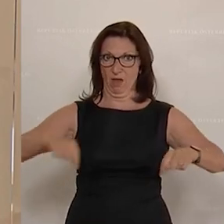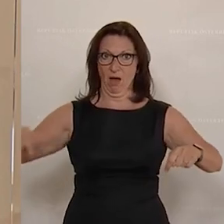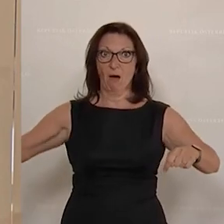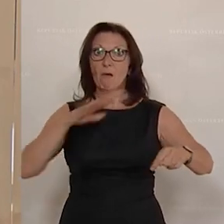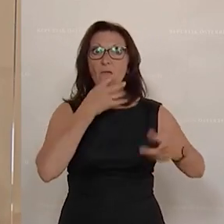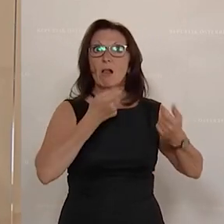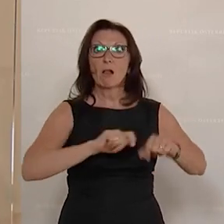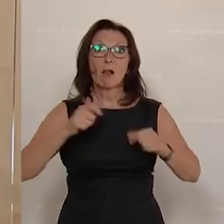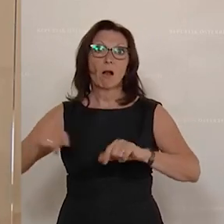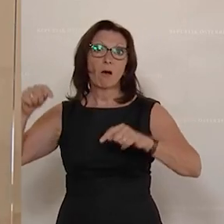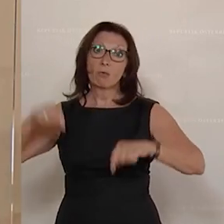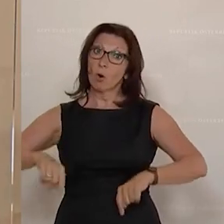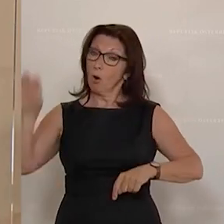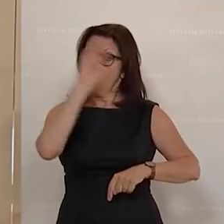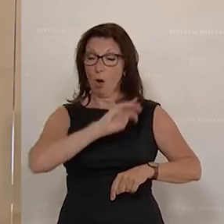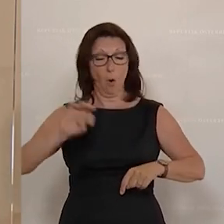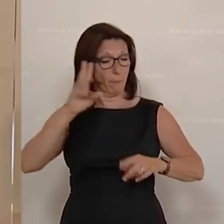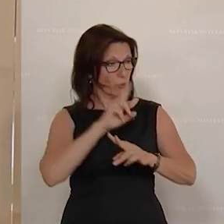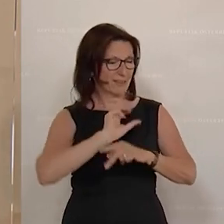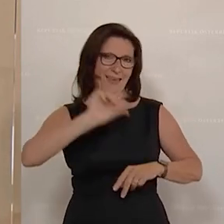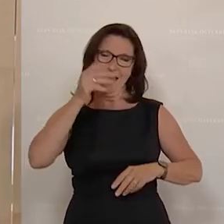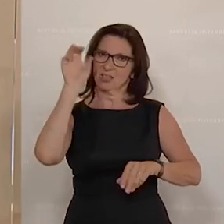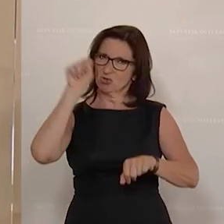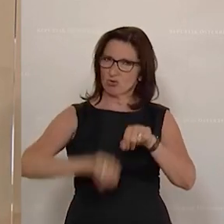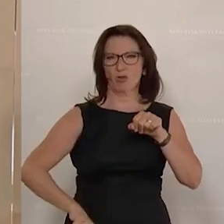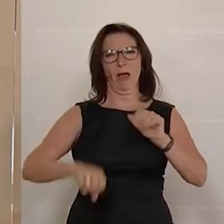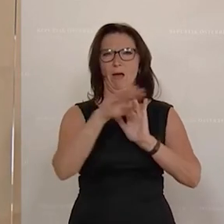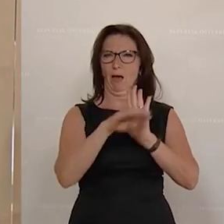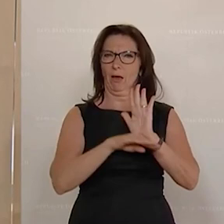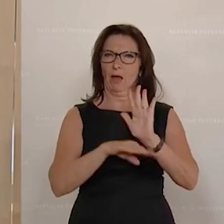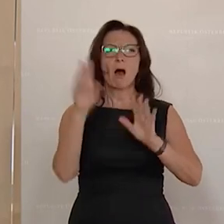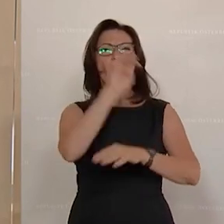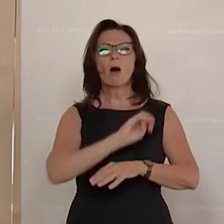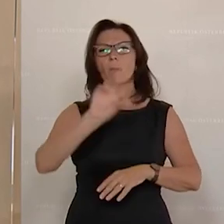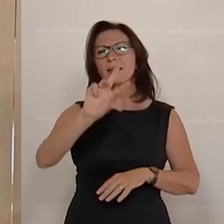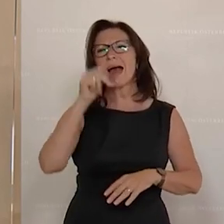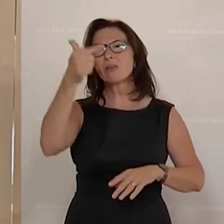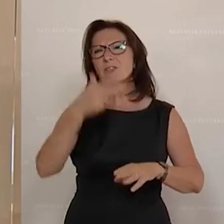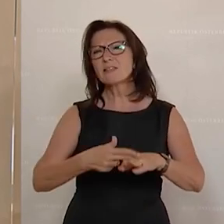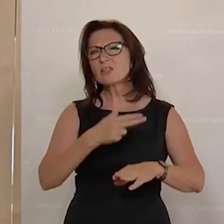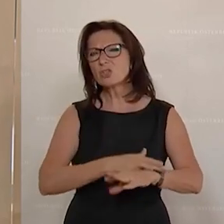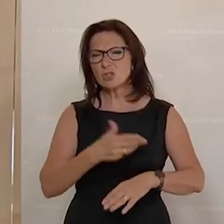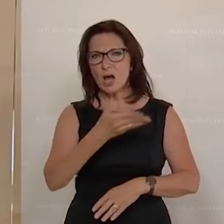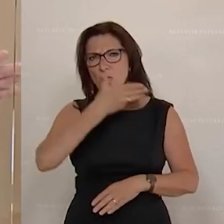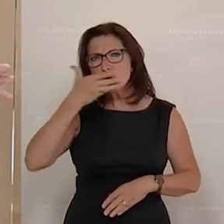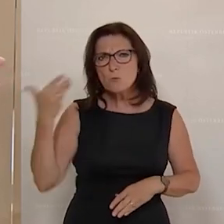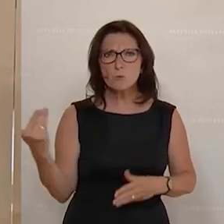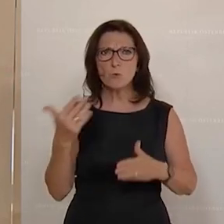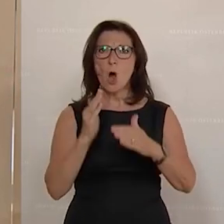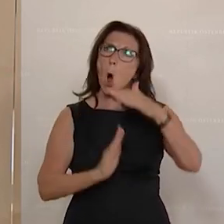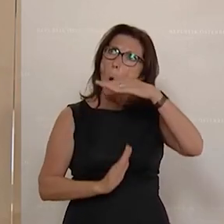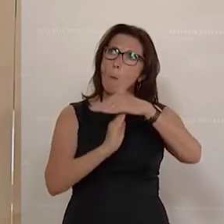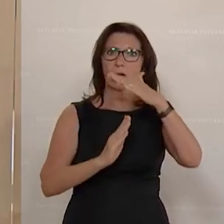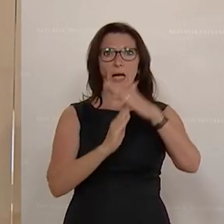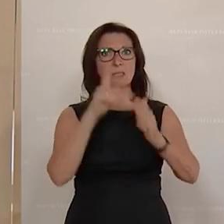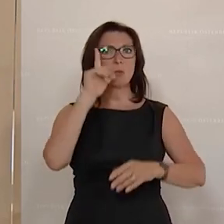Bestimmungen in ganz Europa. 23 Staaten in Europa haben überhaupt keine Beschränkung von Montag bis